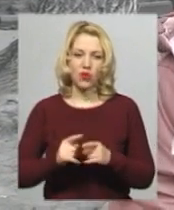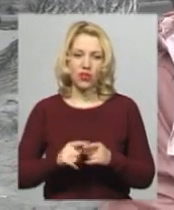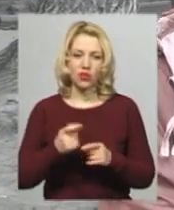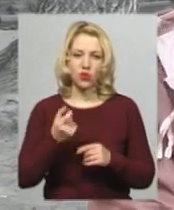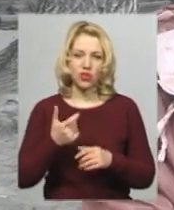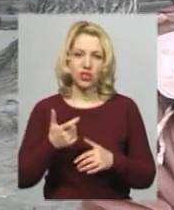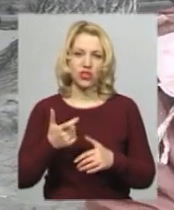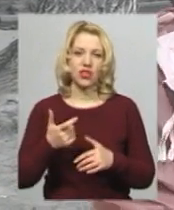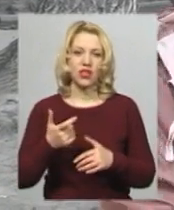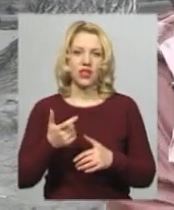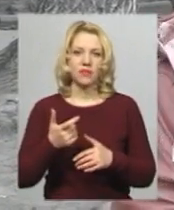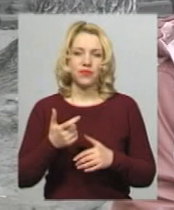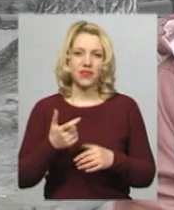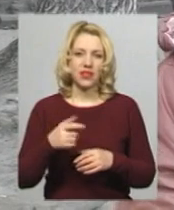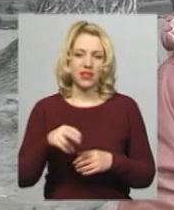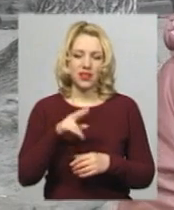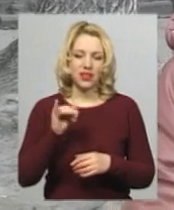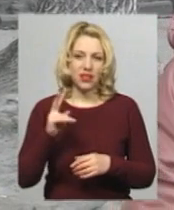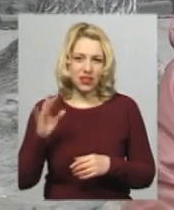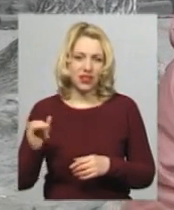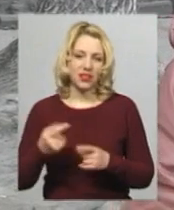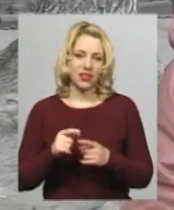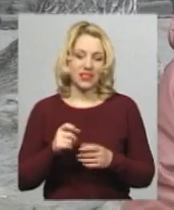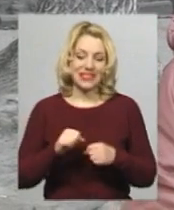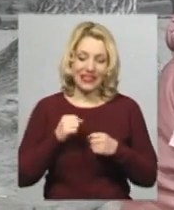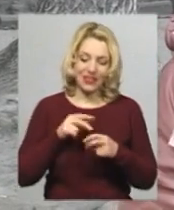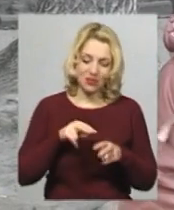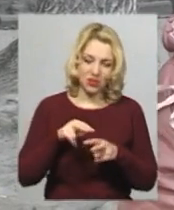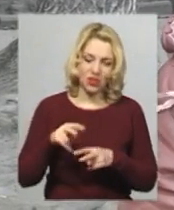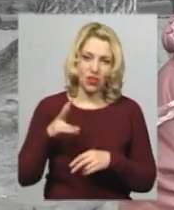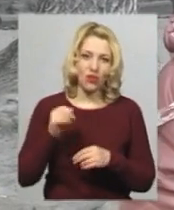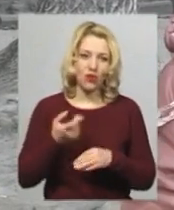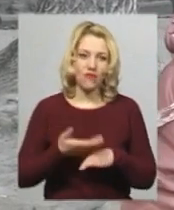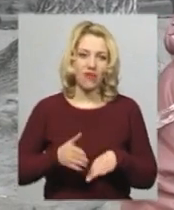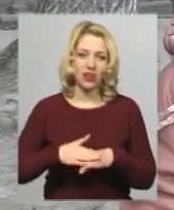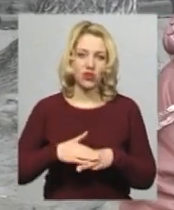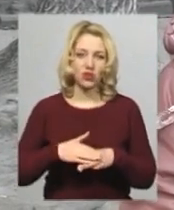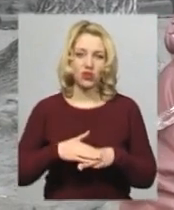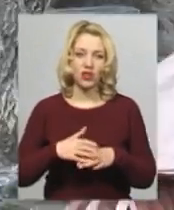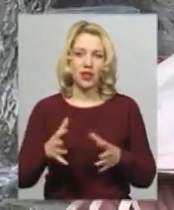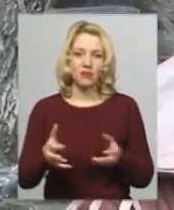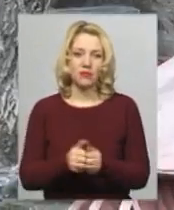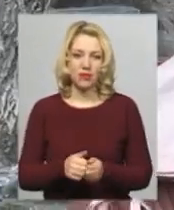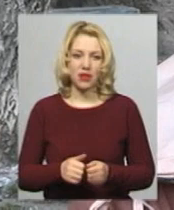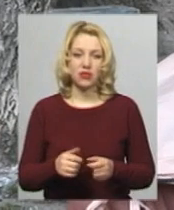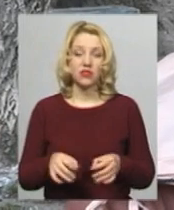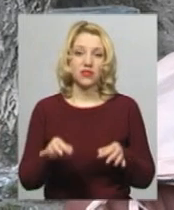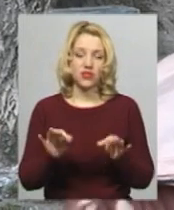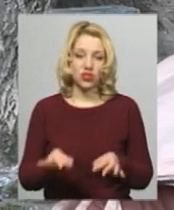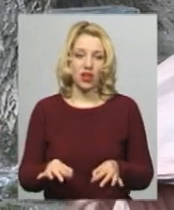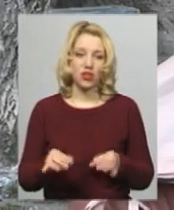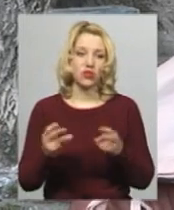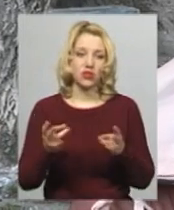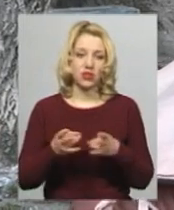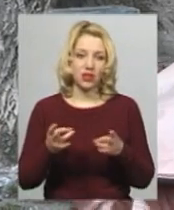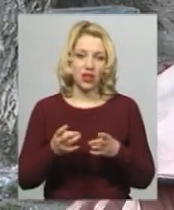дикі, хоч ми і стараємося їх годувати і доглядати, але трохи їх важко піймати. Звичайно, треба